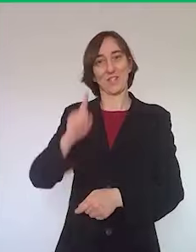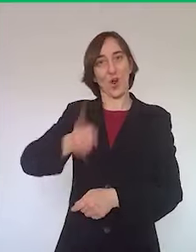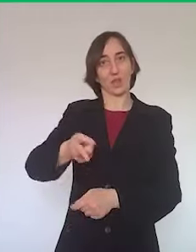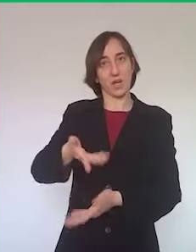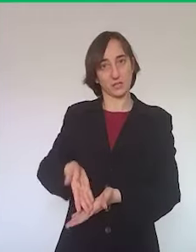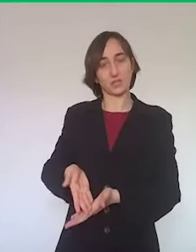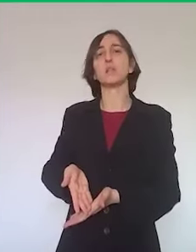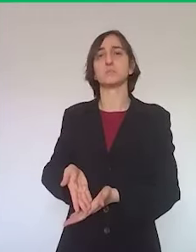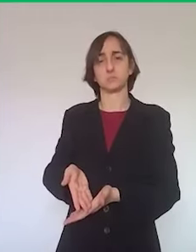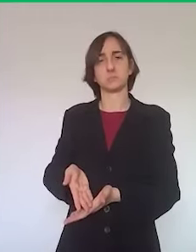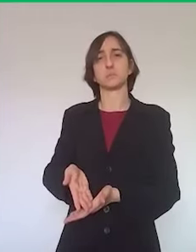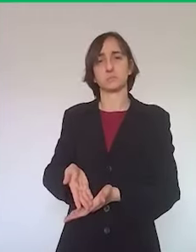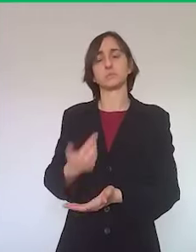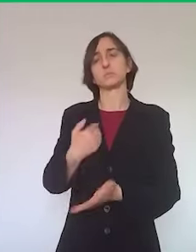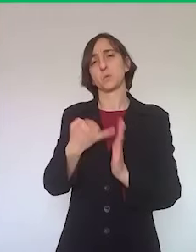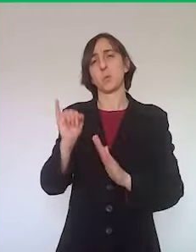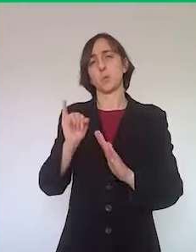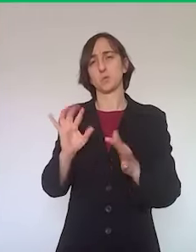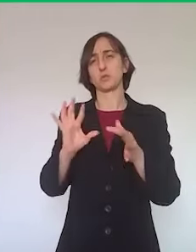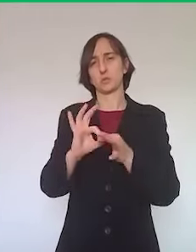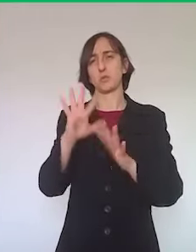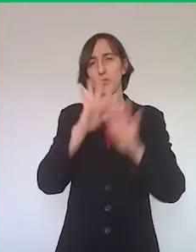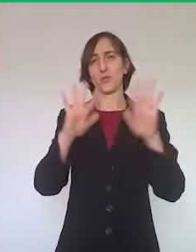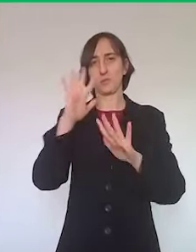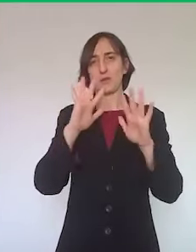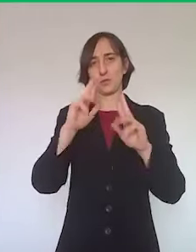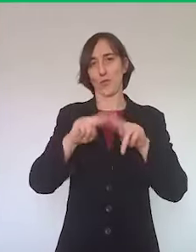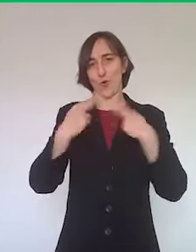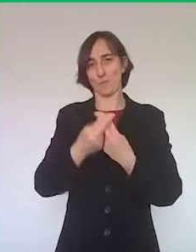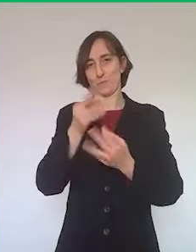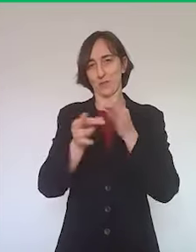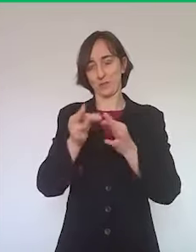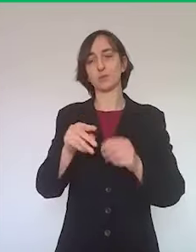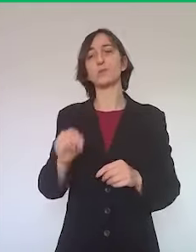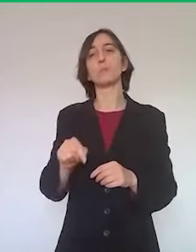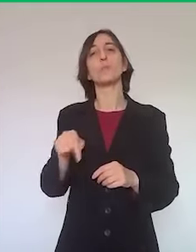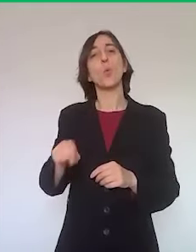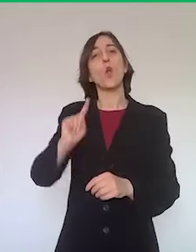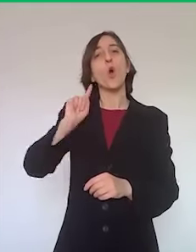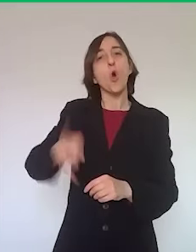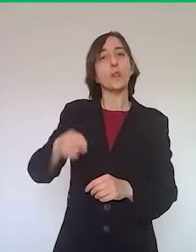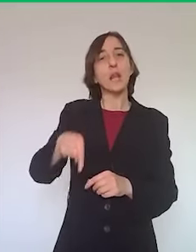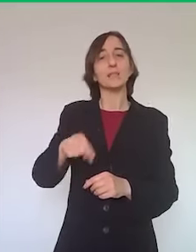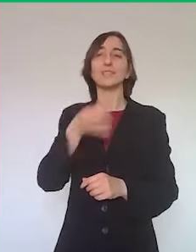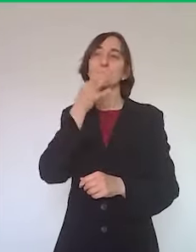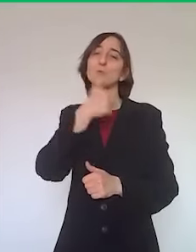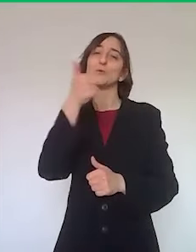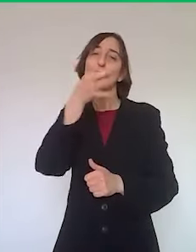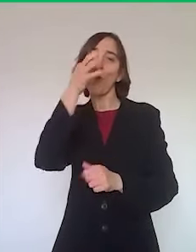assumendo, ci tengo a darvi anche questa ultima informazione per completezza, non si occuperà solo di orti,